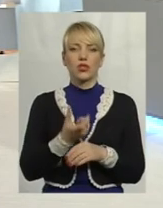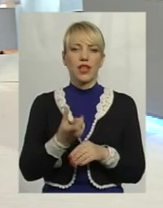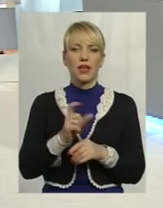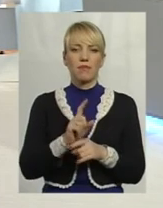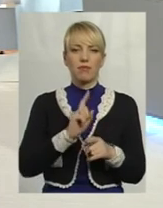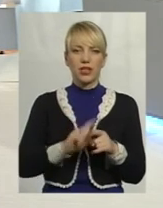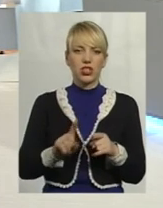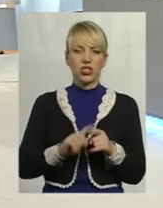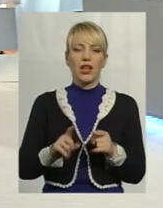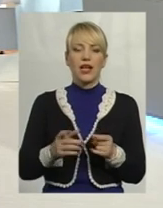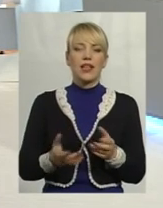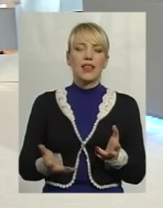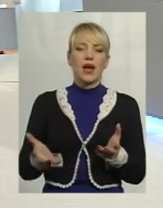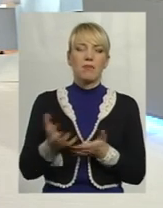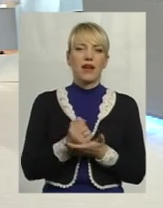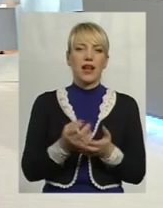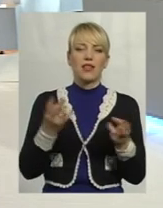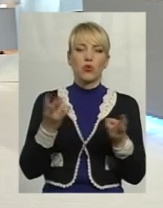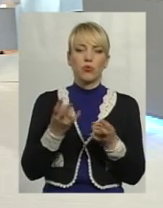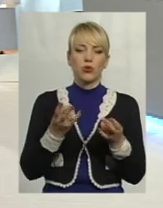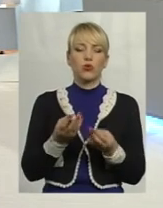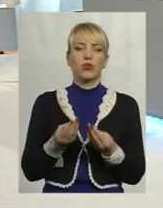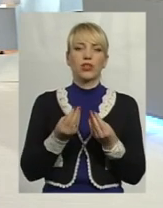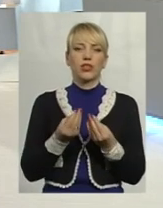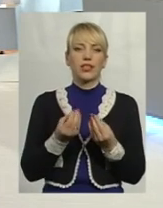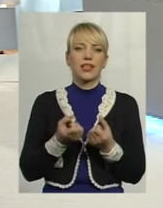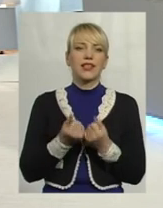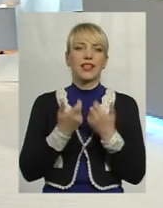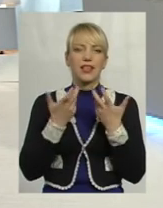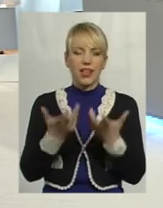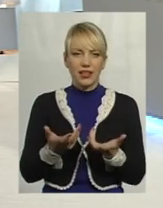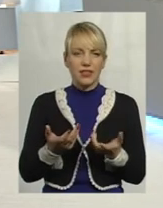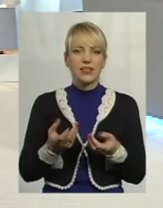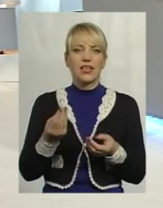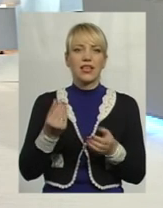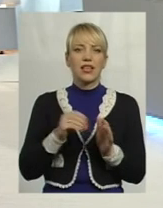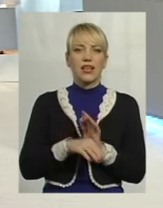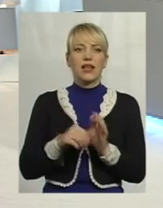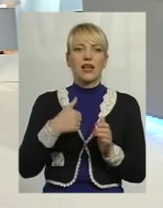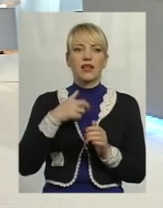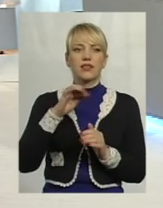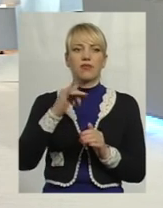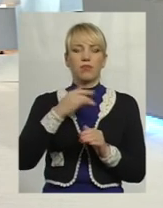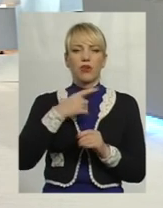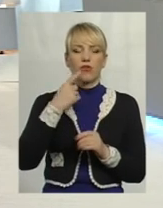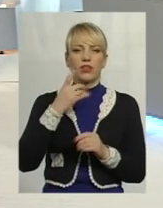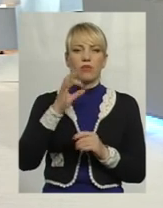набирають необхідну кількість отих інвестицій? Я би хотів відмітити один проєкт, ми його бачили в